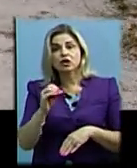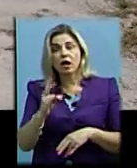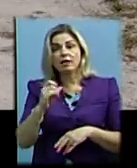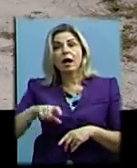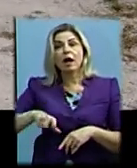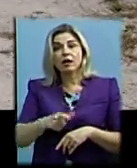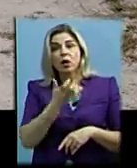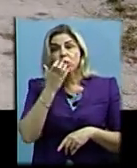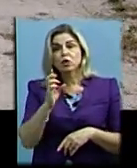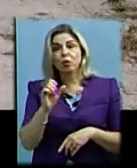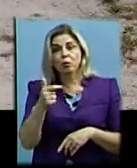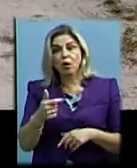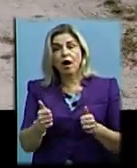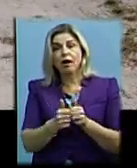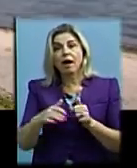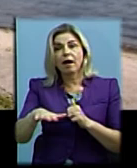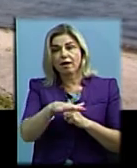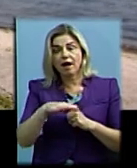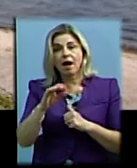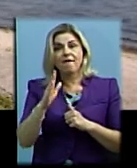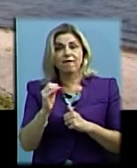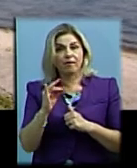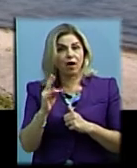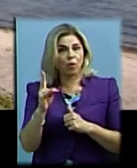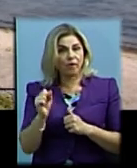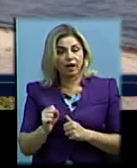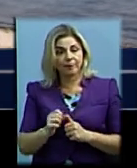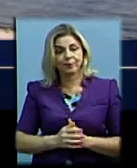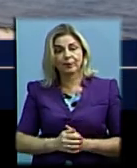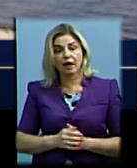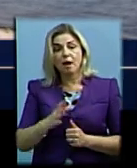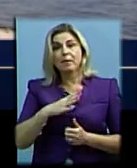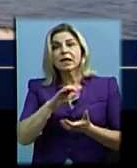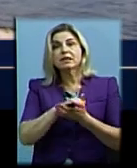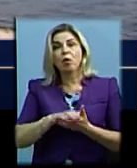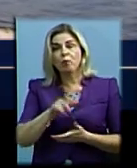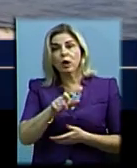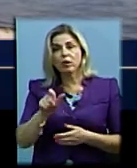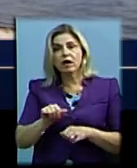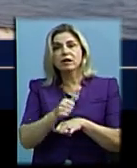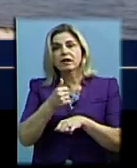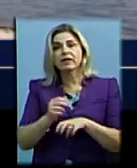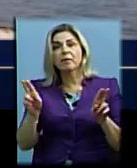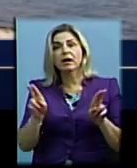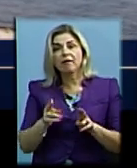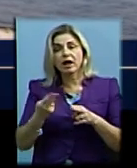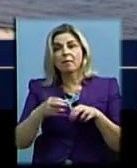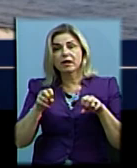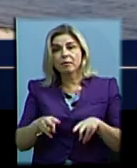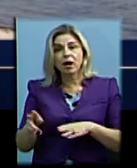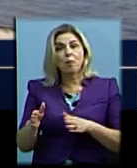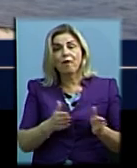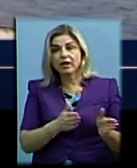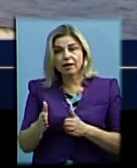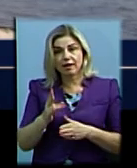Південний Бух у мікрорайоні Варварівка. «Було знайомлено людей з основними правилами безпечної поведінки